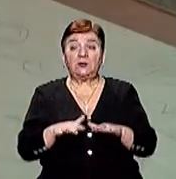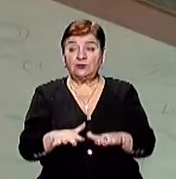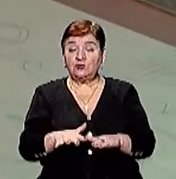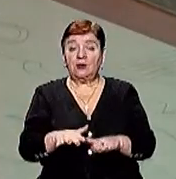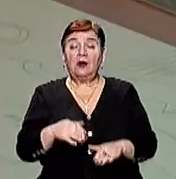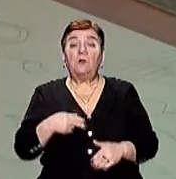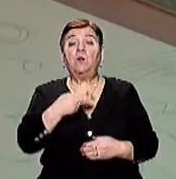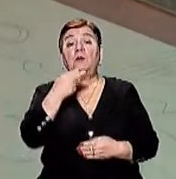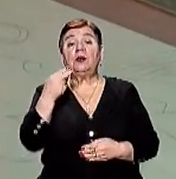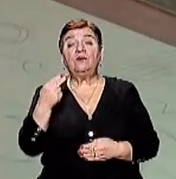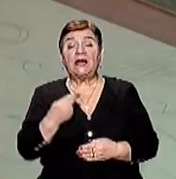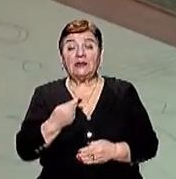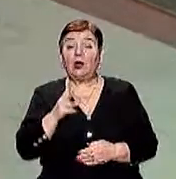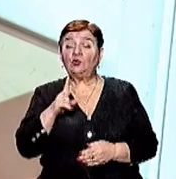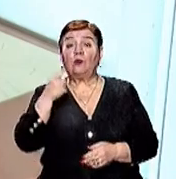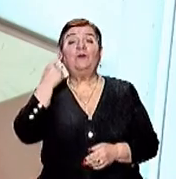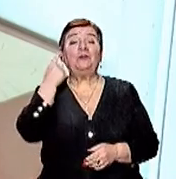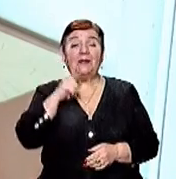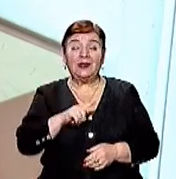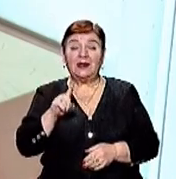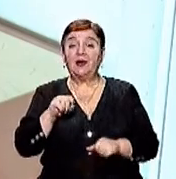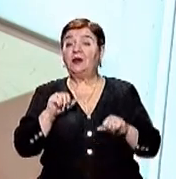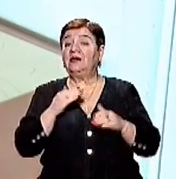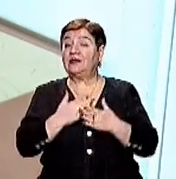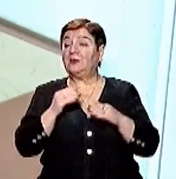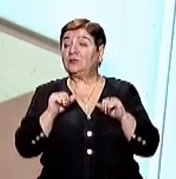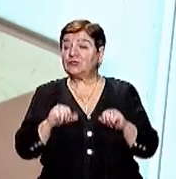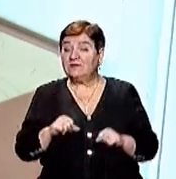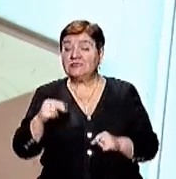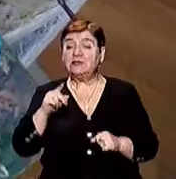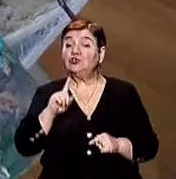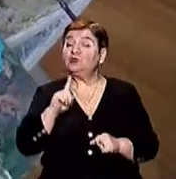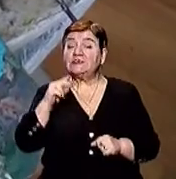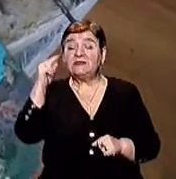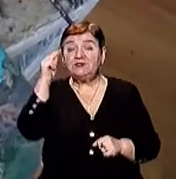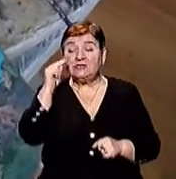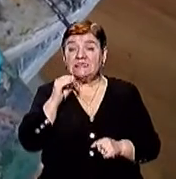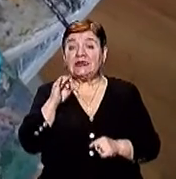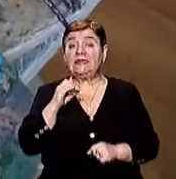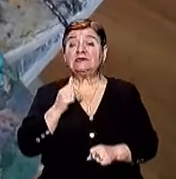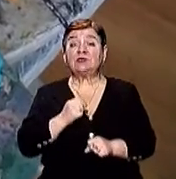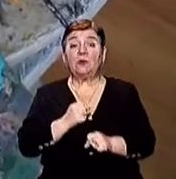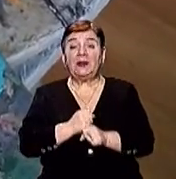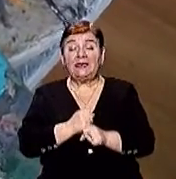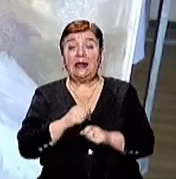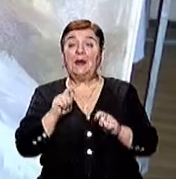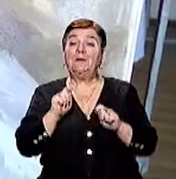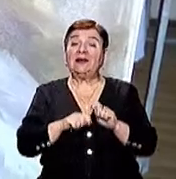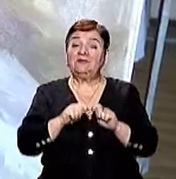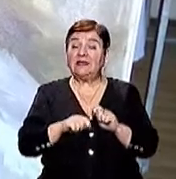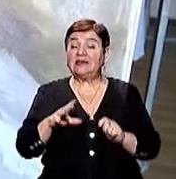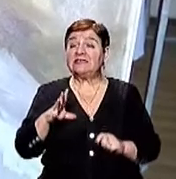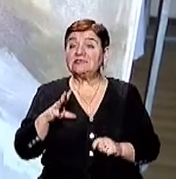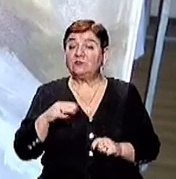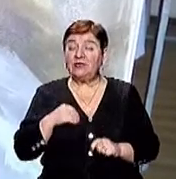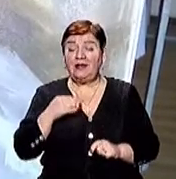тобто помалювати тих, хто мріє про це Він має можливість чомусь навчитися і зробити, скажімо так, перевірити свої